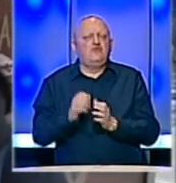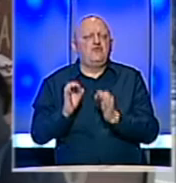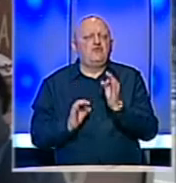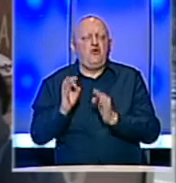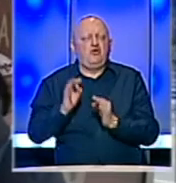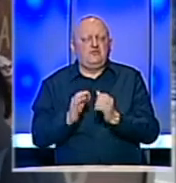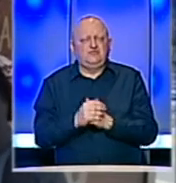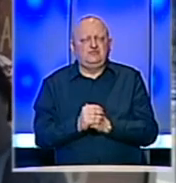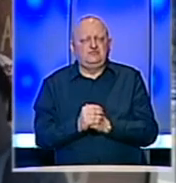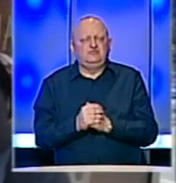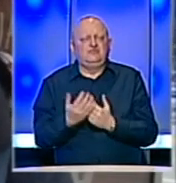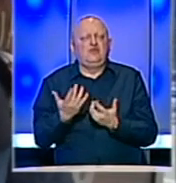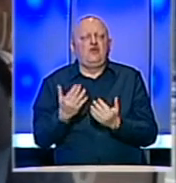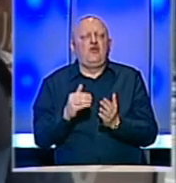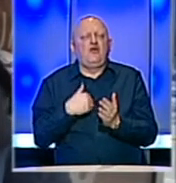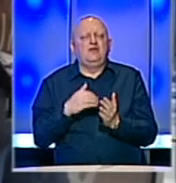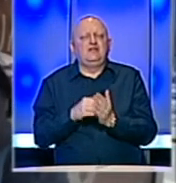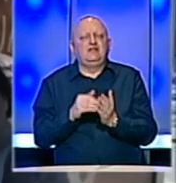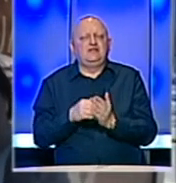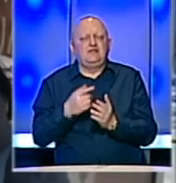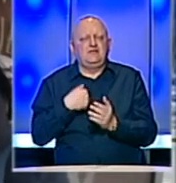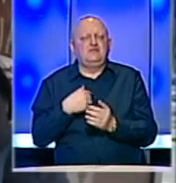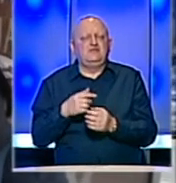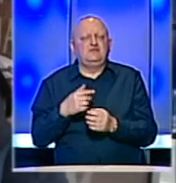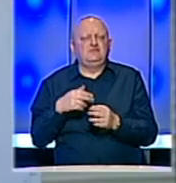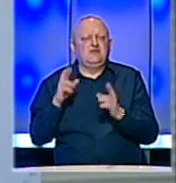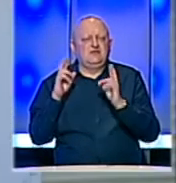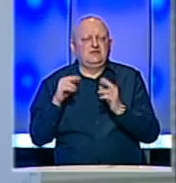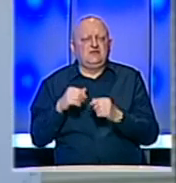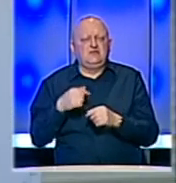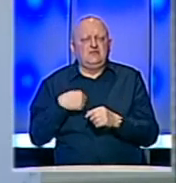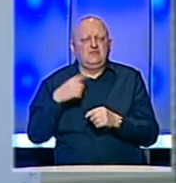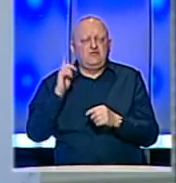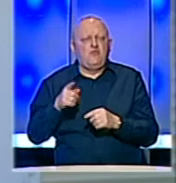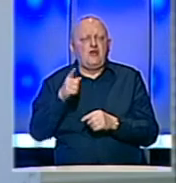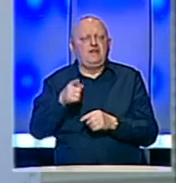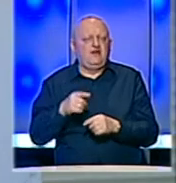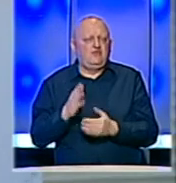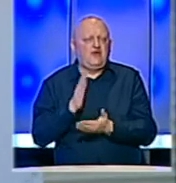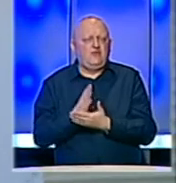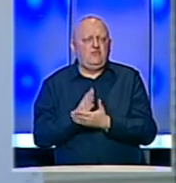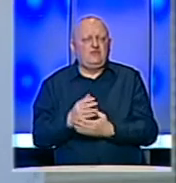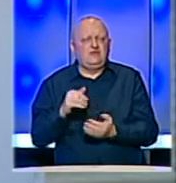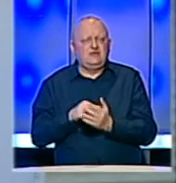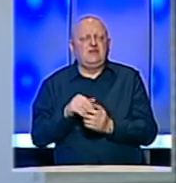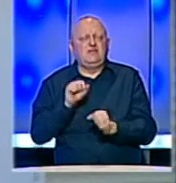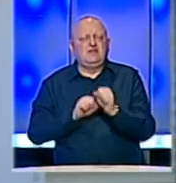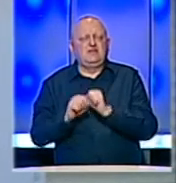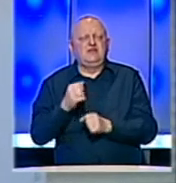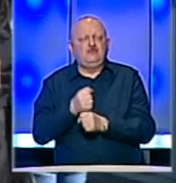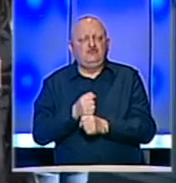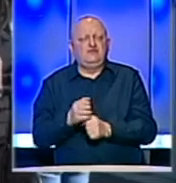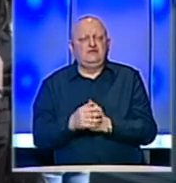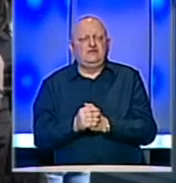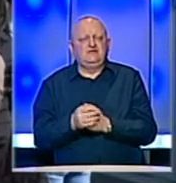koliko mi treba za kuće, ja se nadam da će biti. Mora tako da bude, treba saštiti, treba sačuvati.